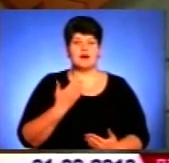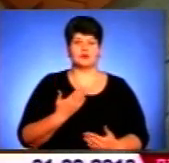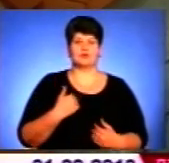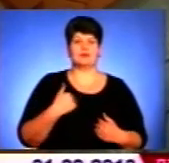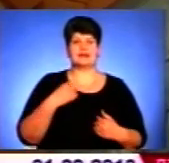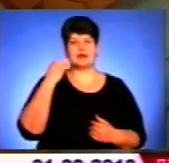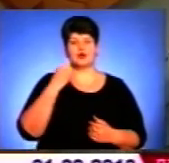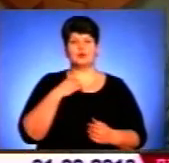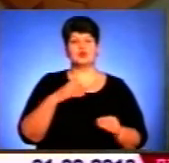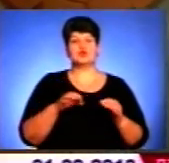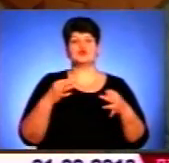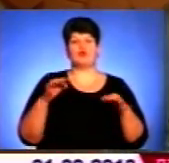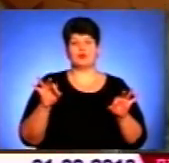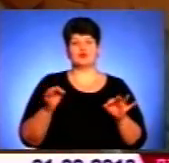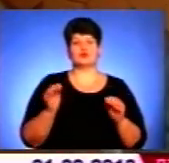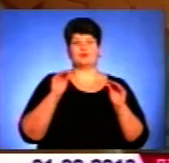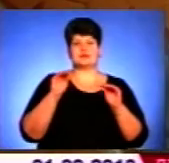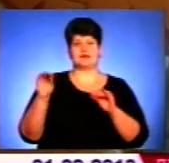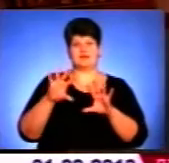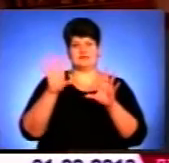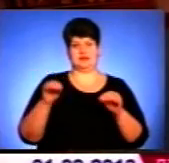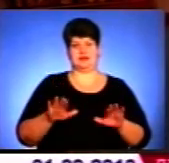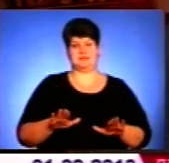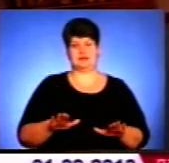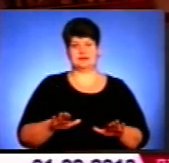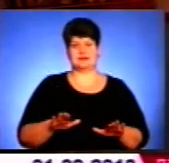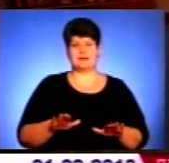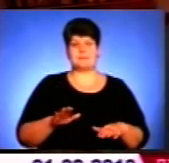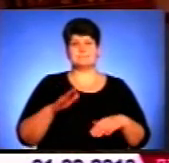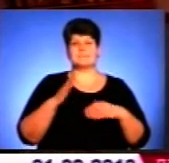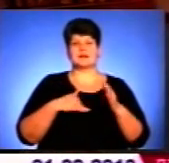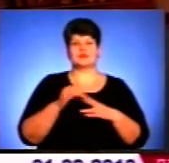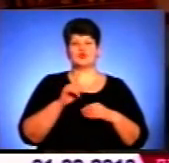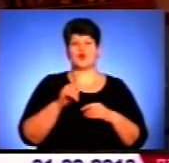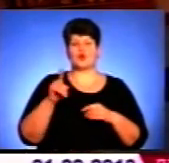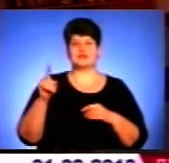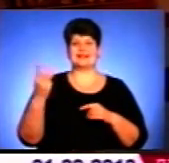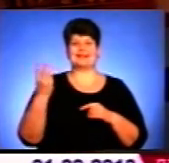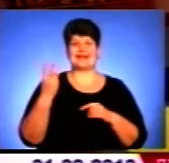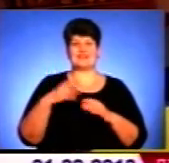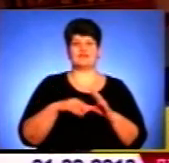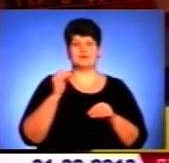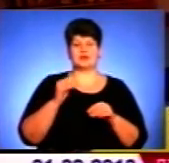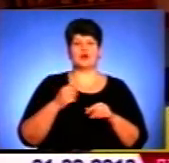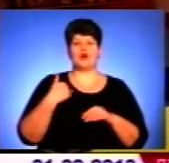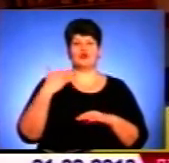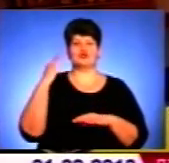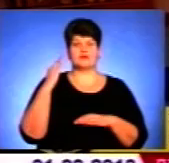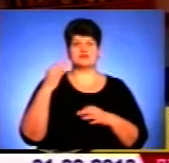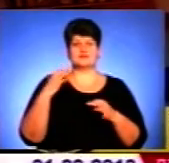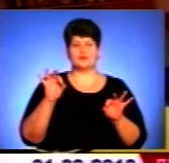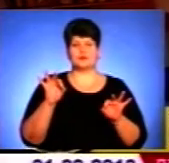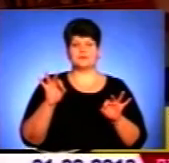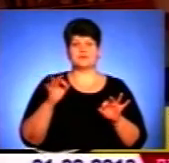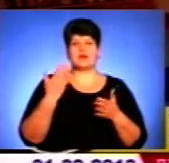свободі, що свобода зайшла і поставила все на місце. Фактично кожен третій виборець, який голосував за свободу, то або